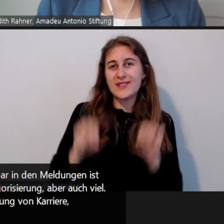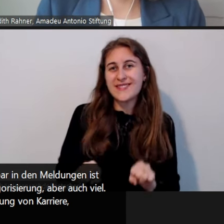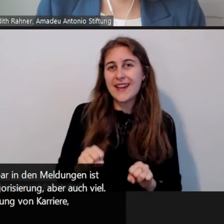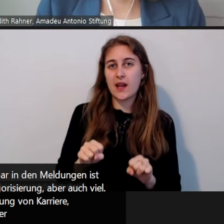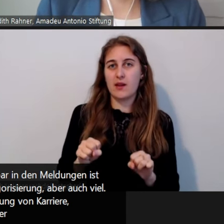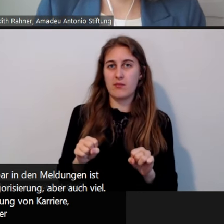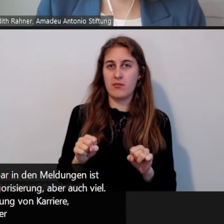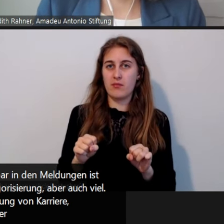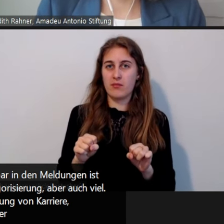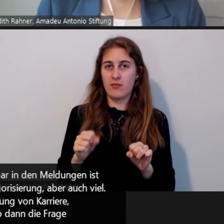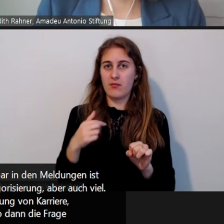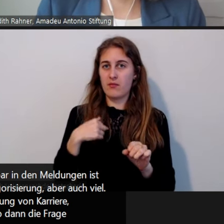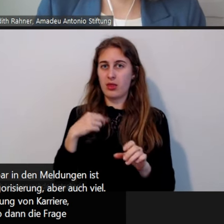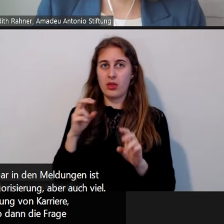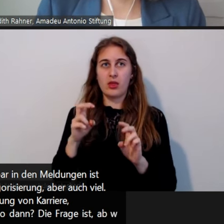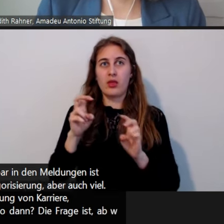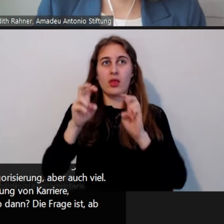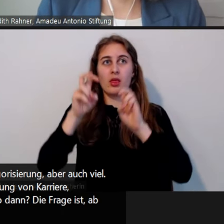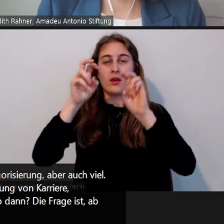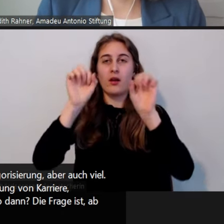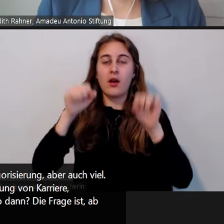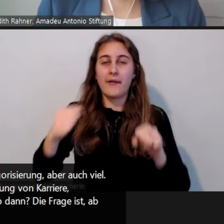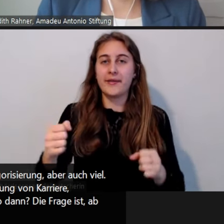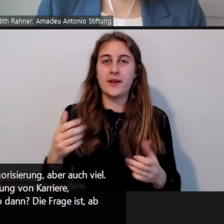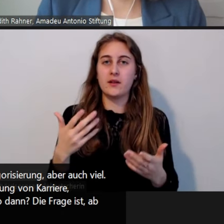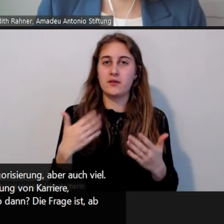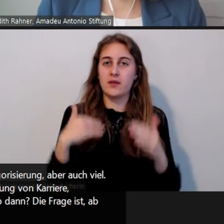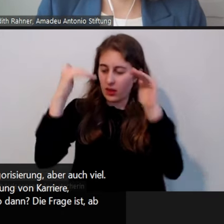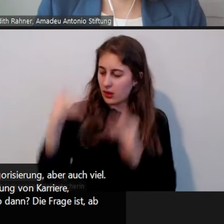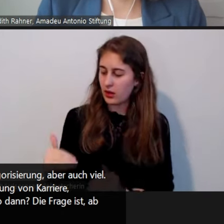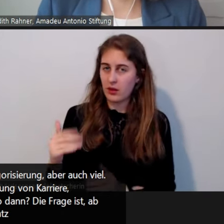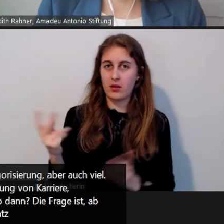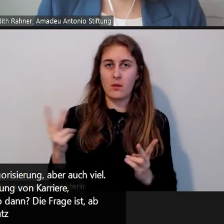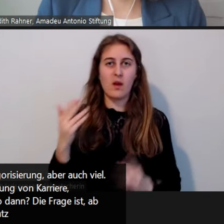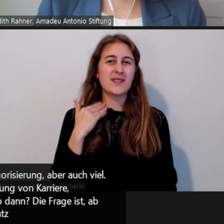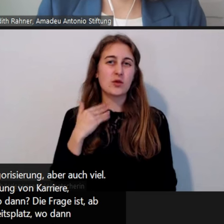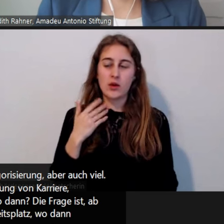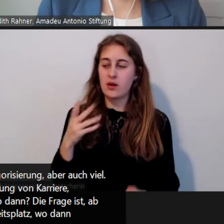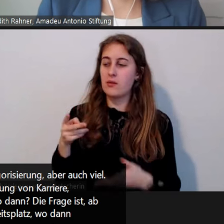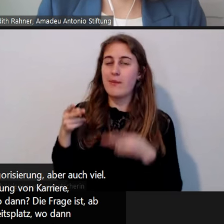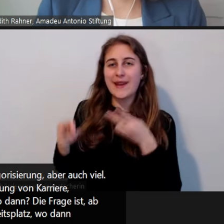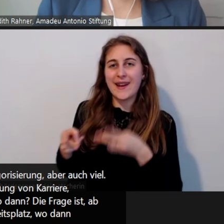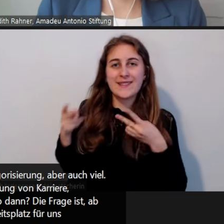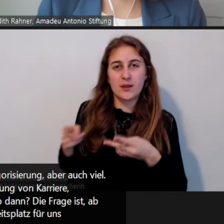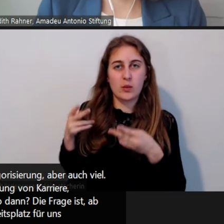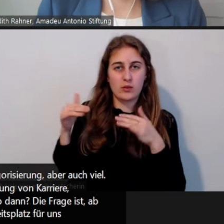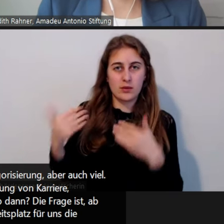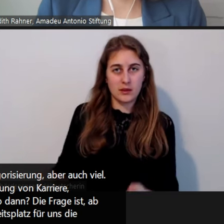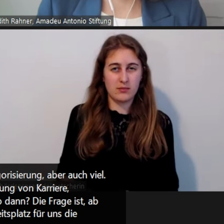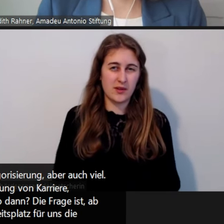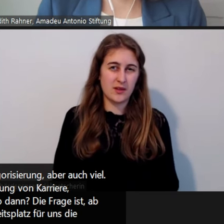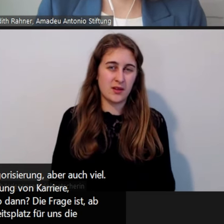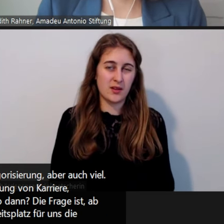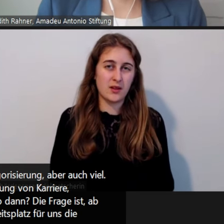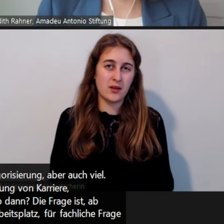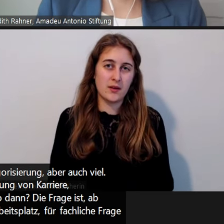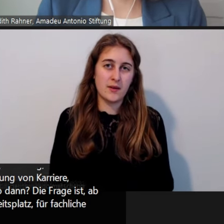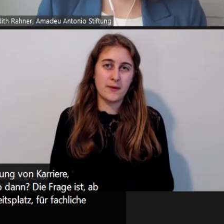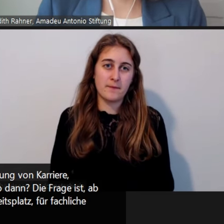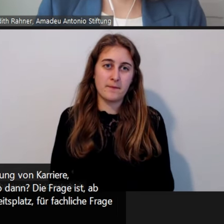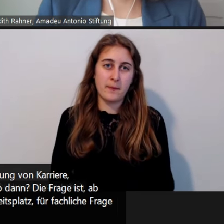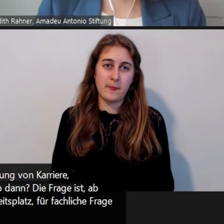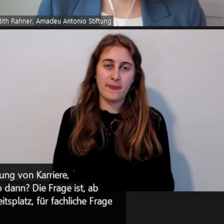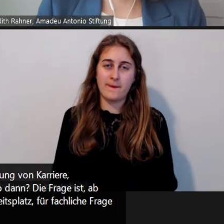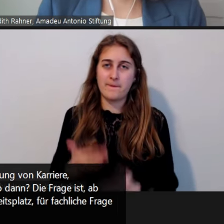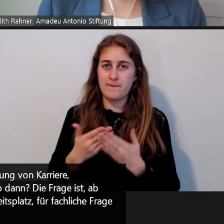Belästigung, wo dann die Frage ist, ab wann oder sexualisierte Belästigung am Arbeitsplatz, wo dann für uns die fachliche Frage sozusagen